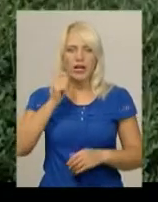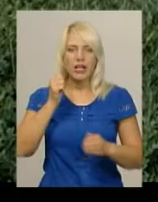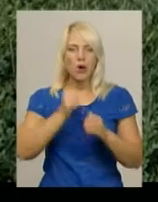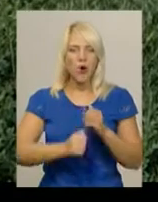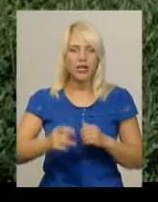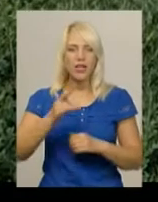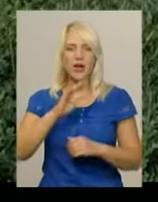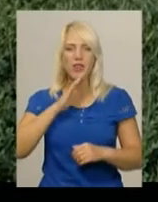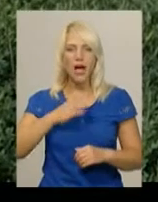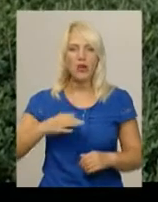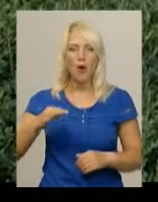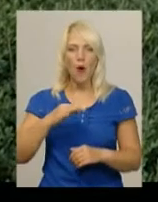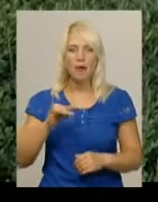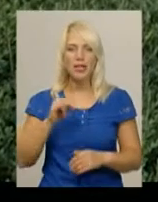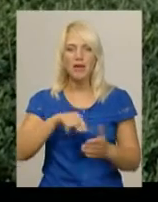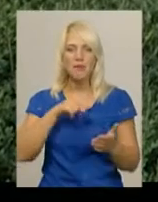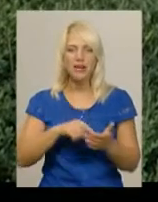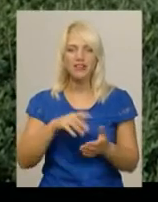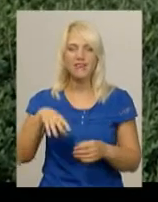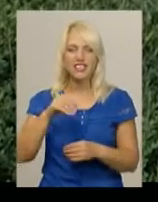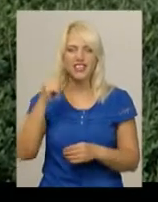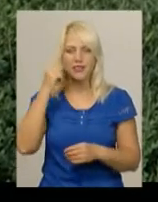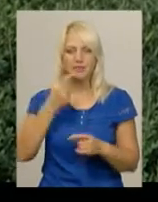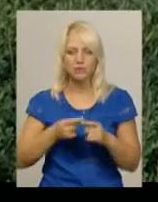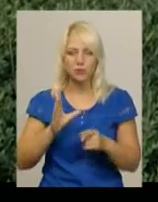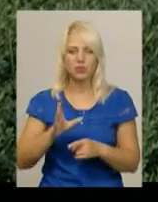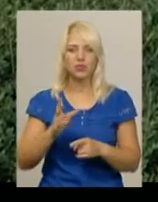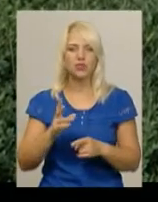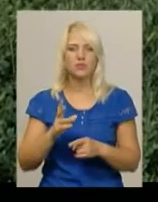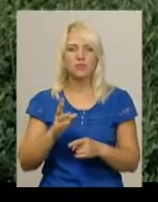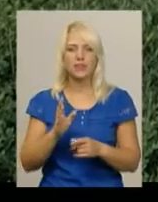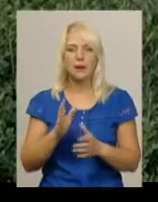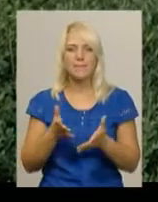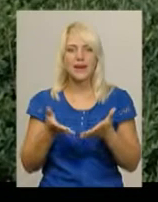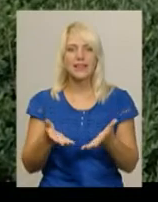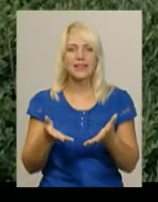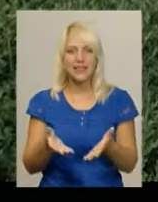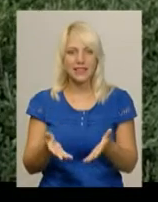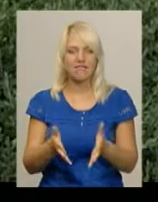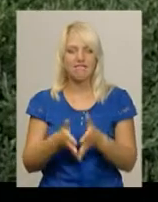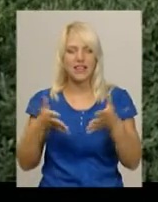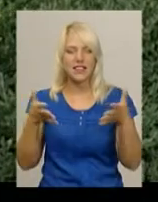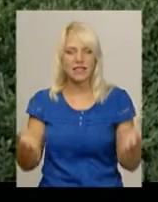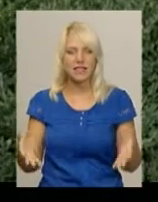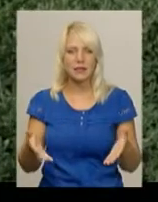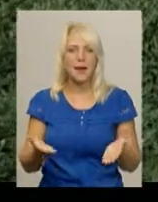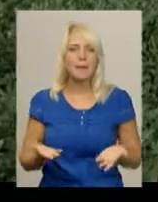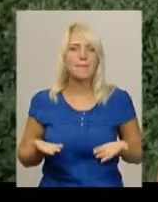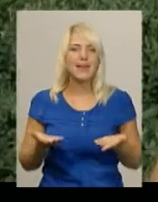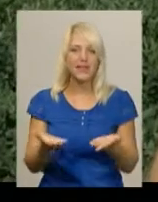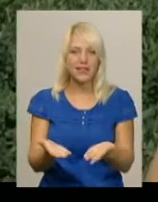район нашої області і місто усі долучаться до того, що спечуть великий пиріг,